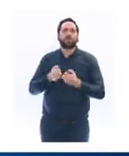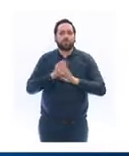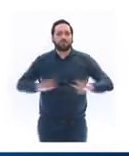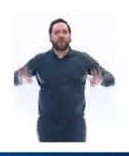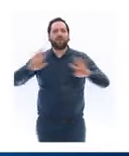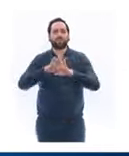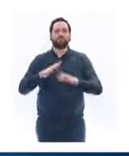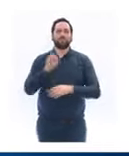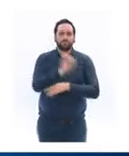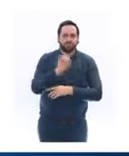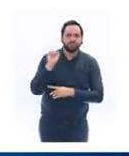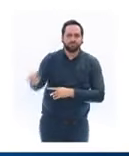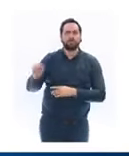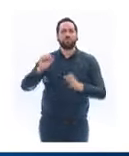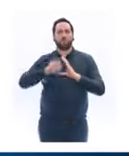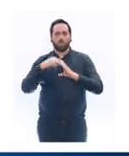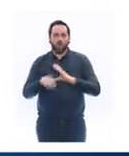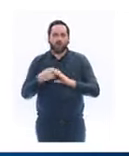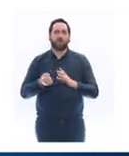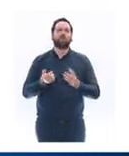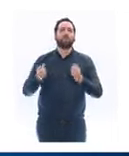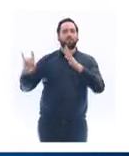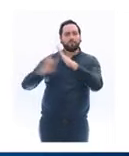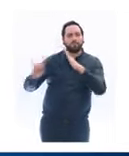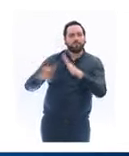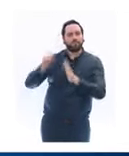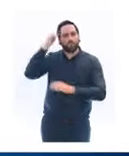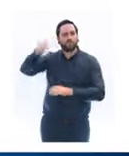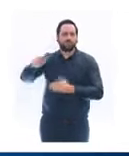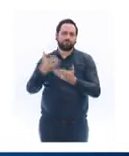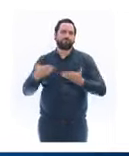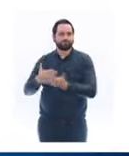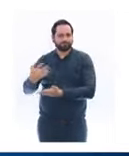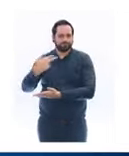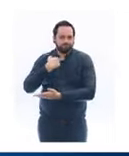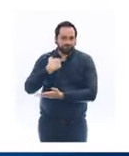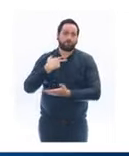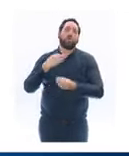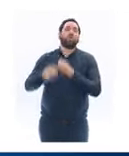les maisons départementales pour les personnes handicapées, un rendez-vous à la mairie ou à la préfecture.